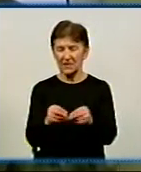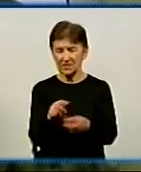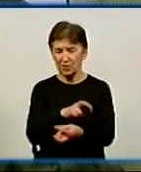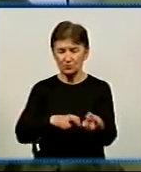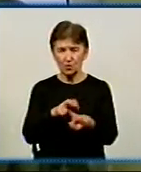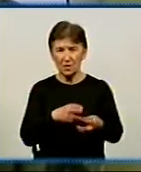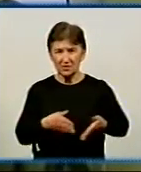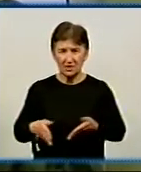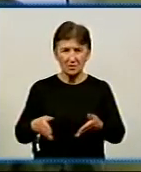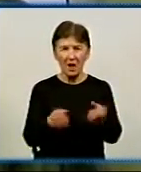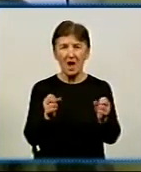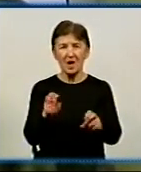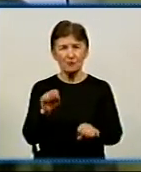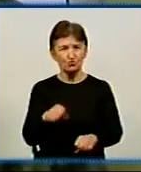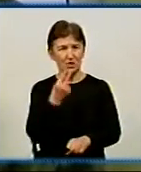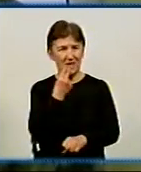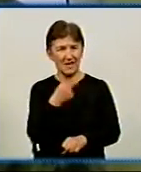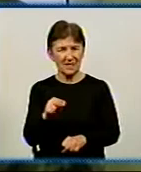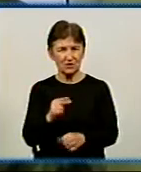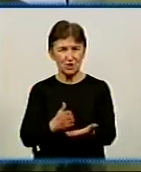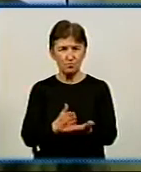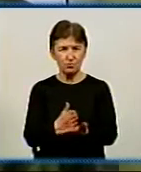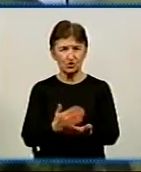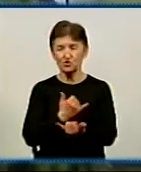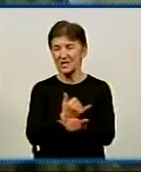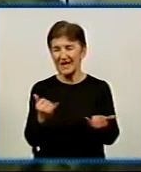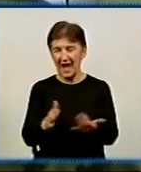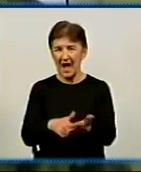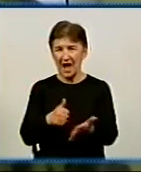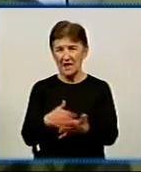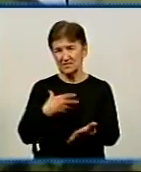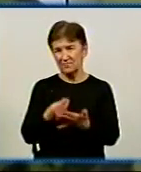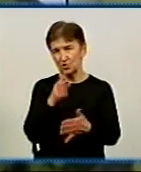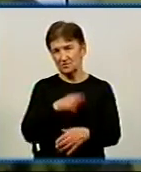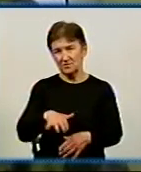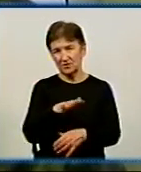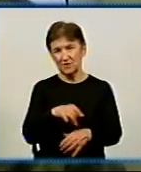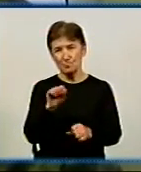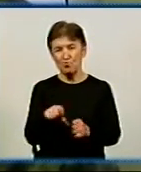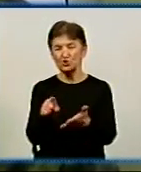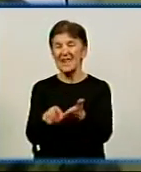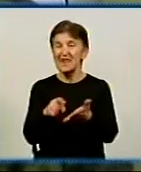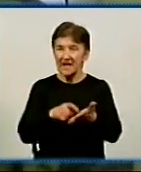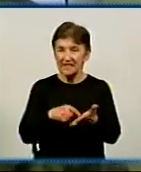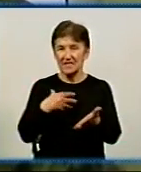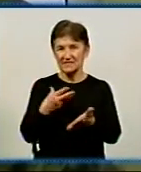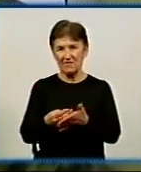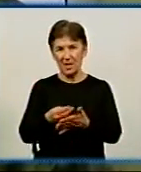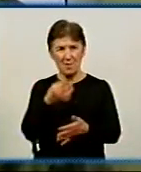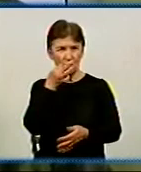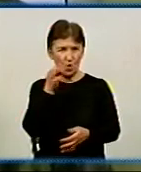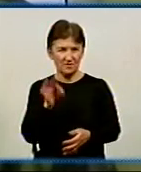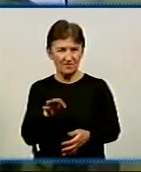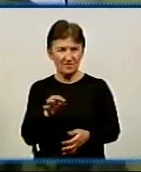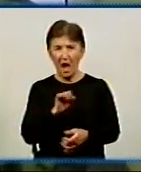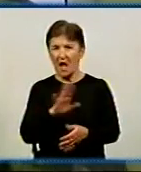чином капелани зможуть краще послужити своїй країні. Курс розроблений таким чином, щоб ми могли ділитися своїм досвідом один з одним, а